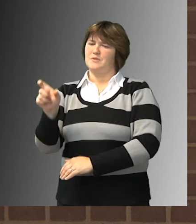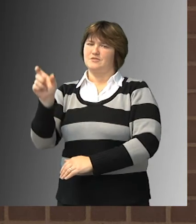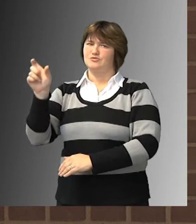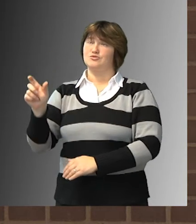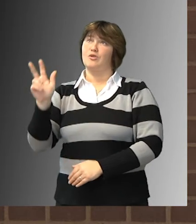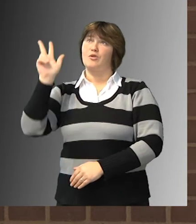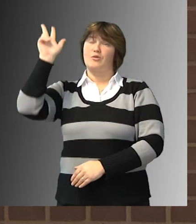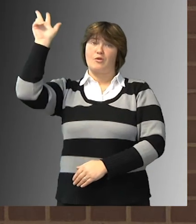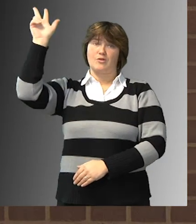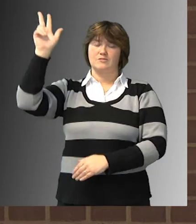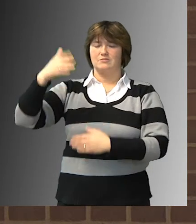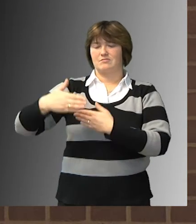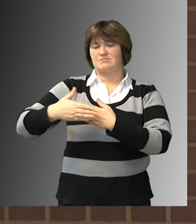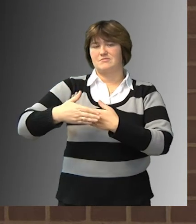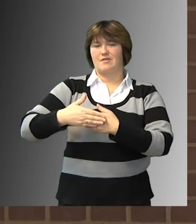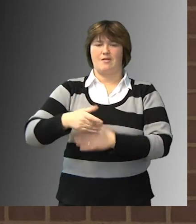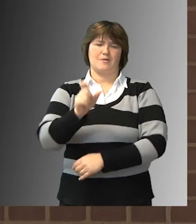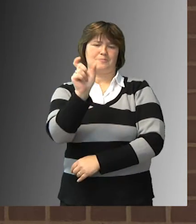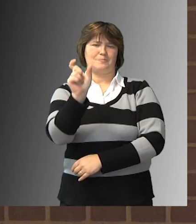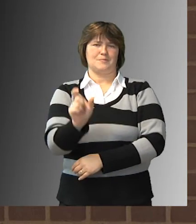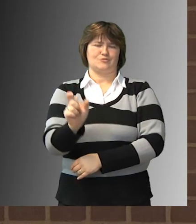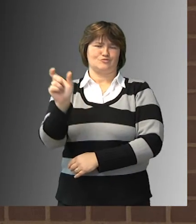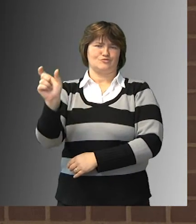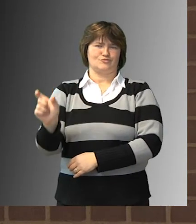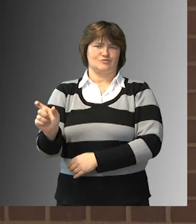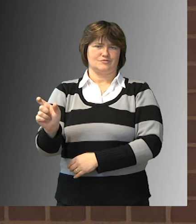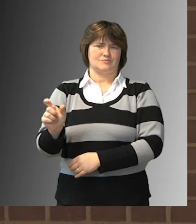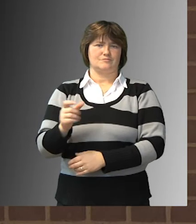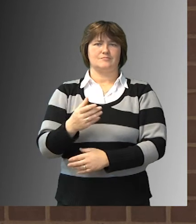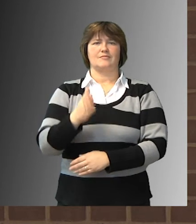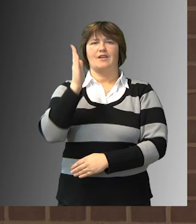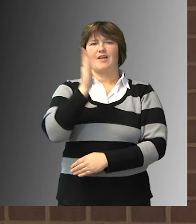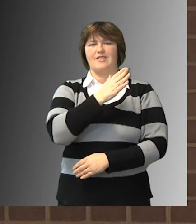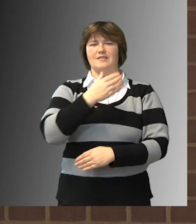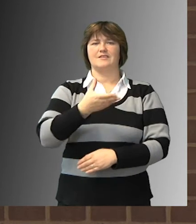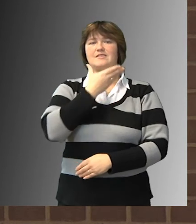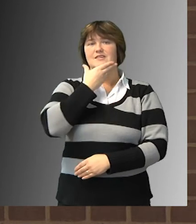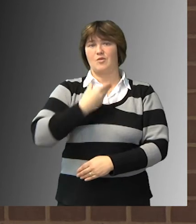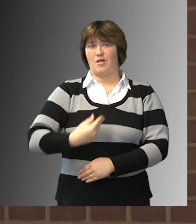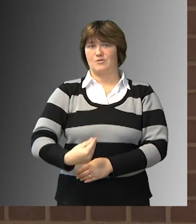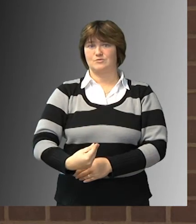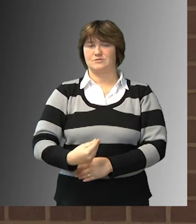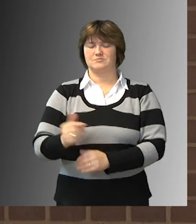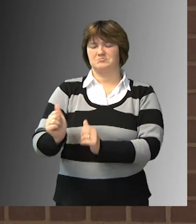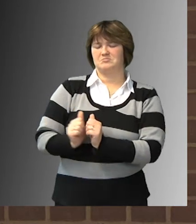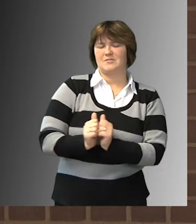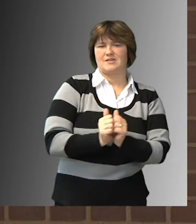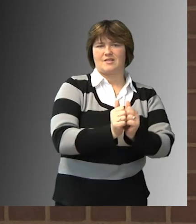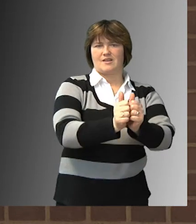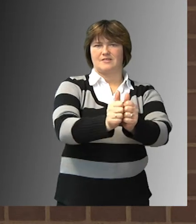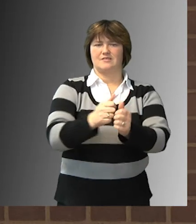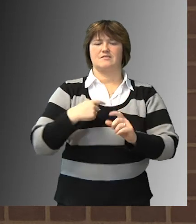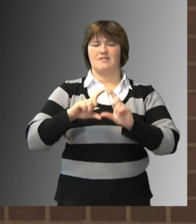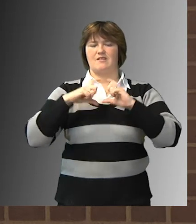Gott, der ganz nah bei den Menschen ist. Der heilige Nikolaus, er begleitet uns in dieser